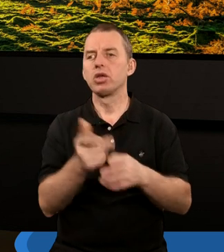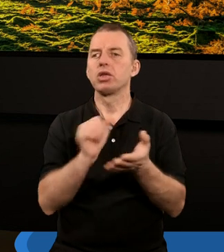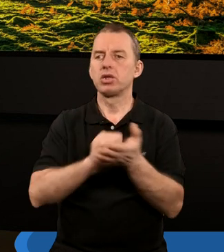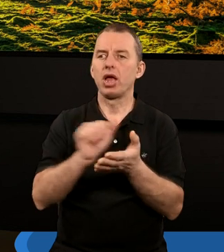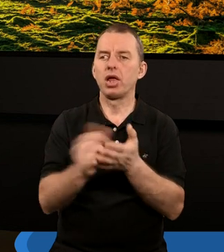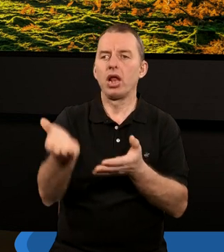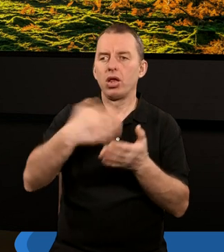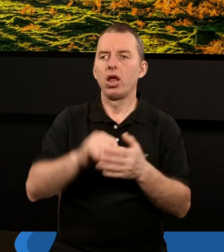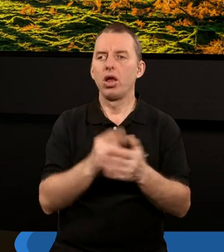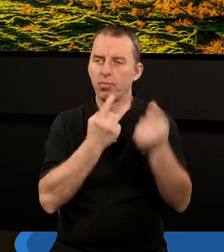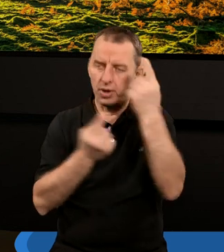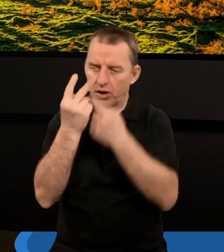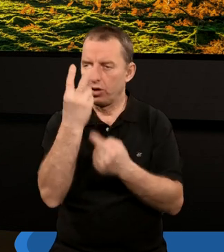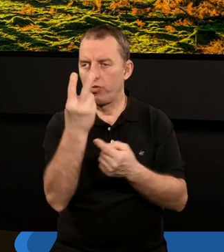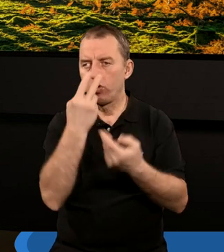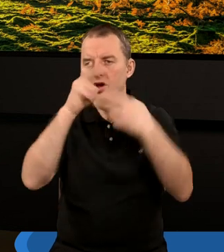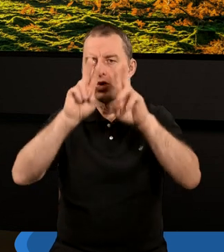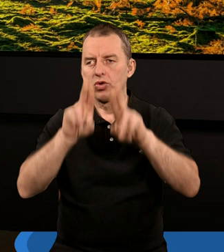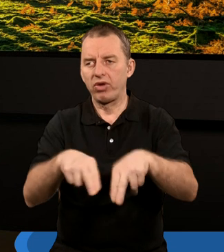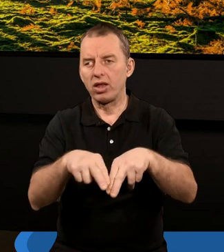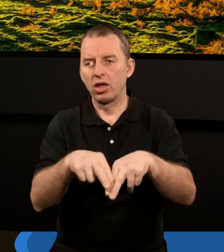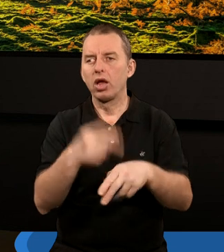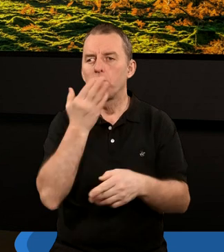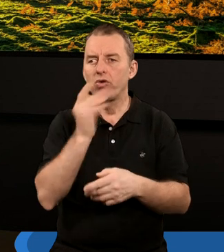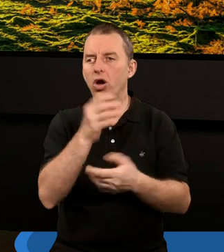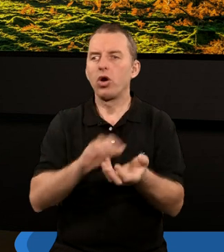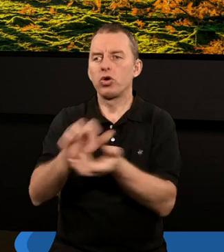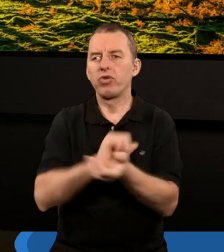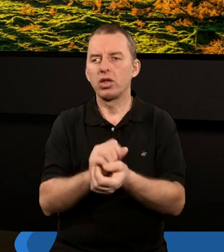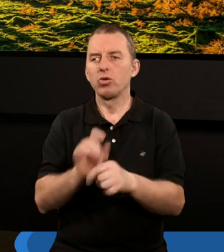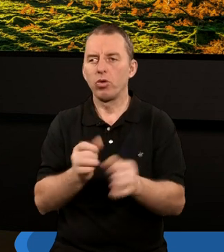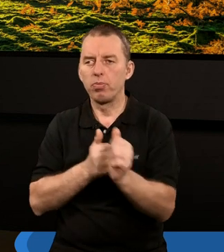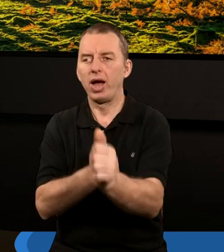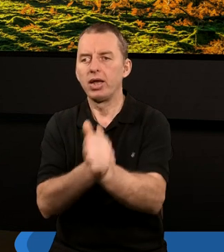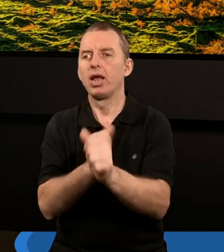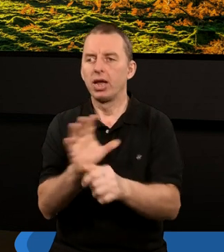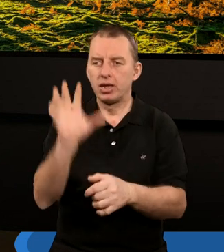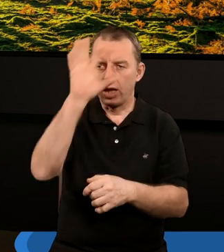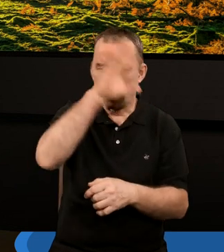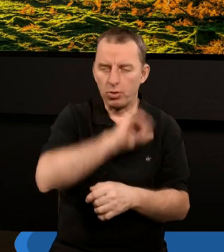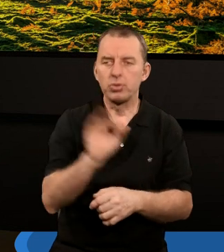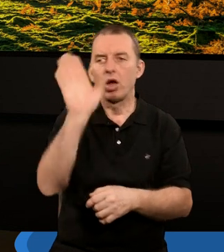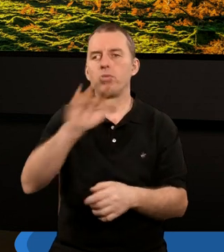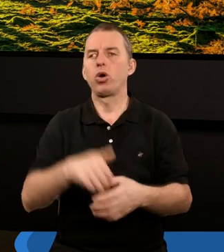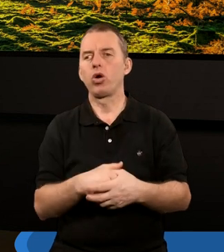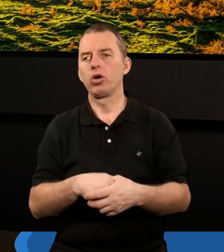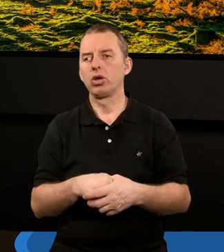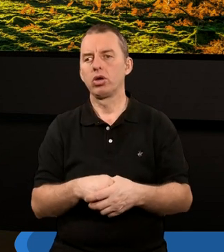pojawia się motyw dwóch świadków. Wspomniałaś o świecie, który pędzi, który zapomina o Bogu.